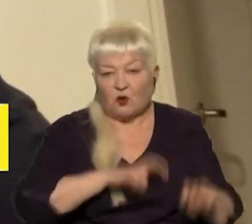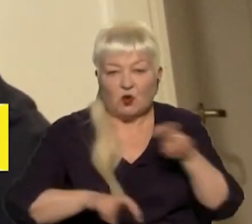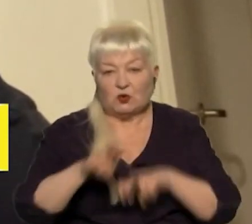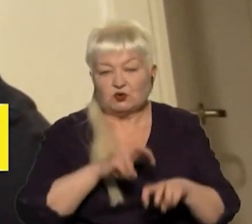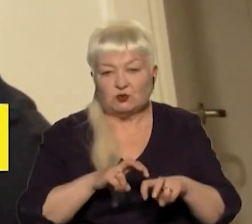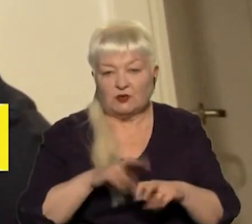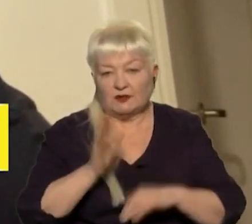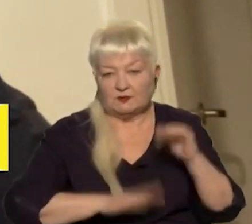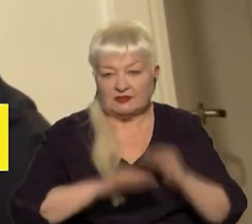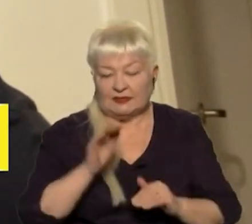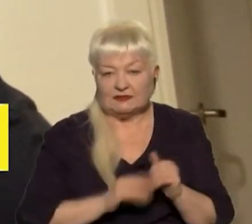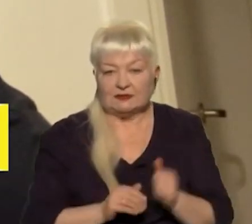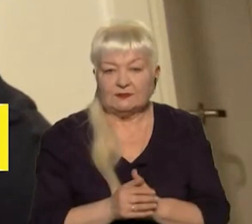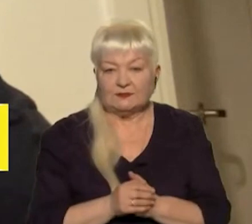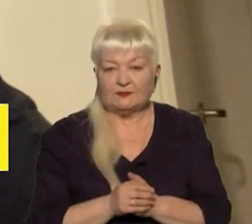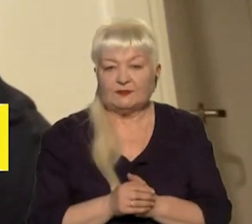подимемось відео.